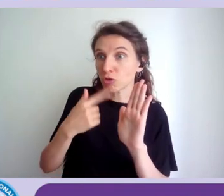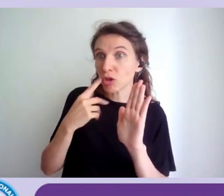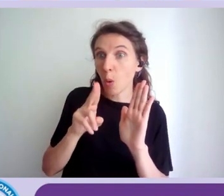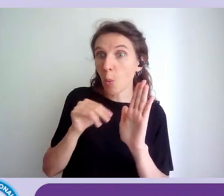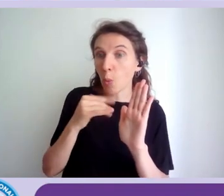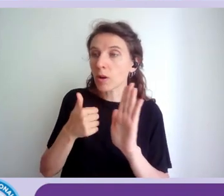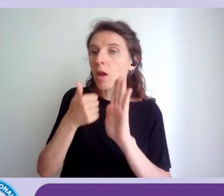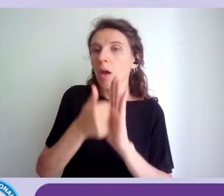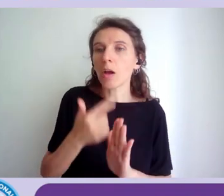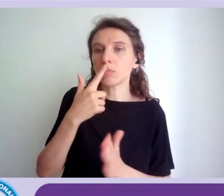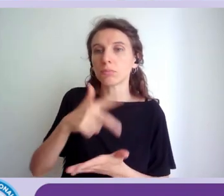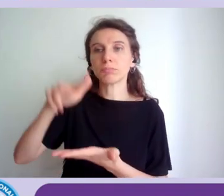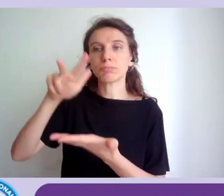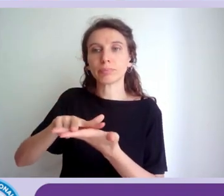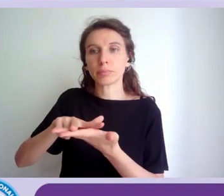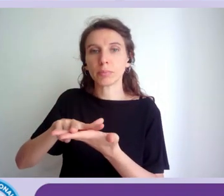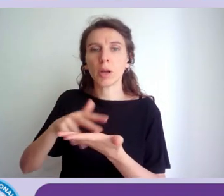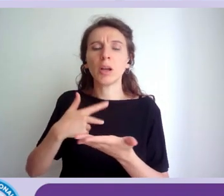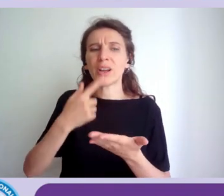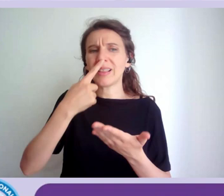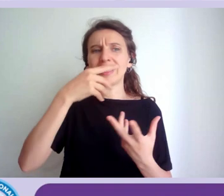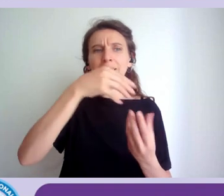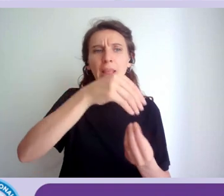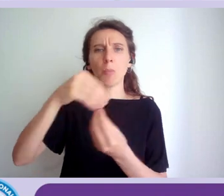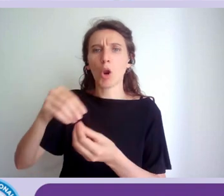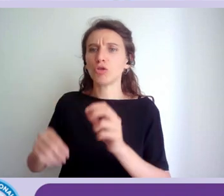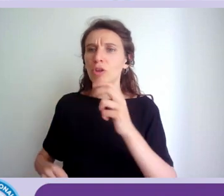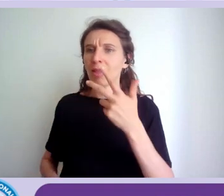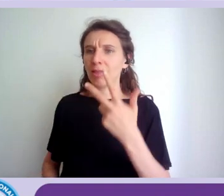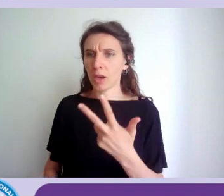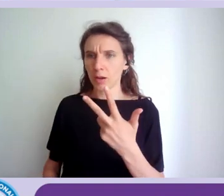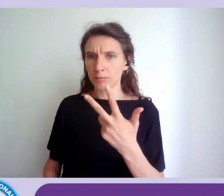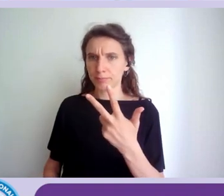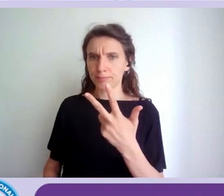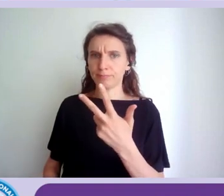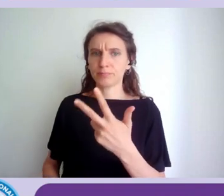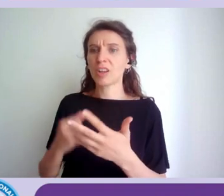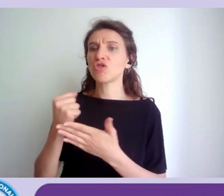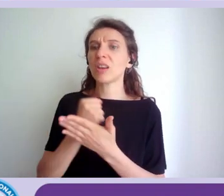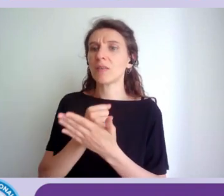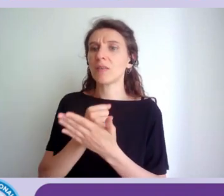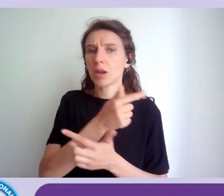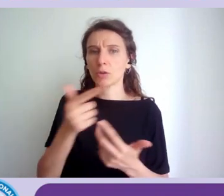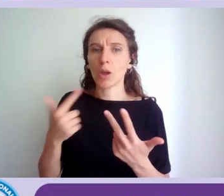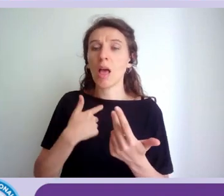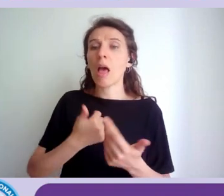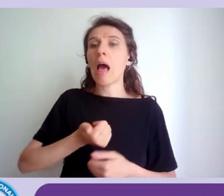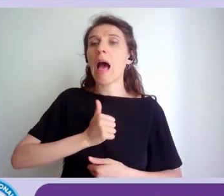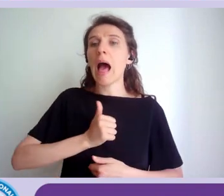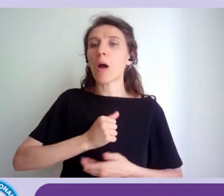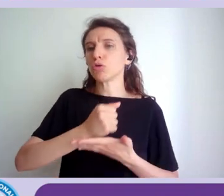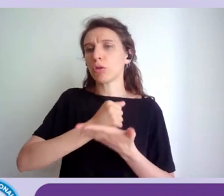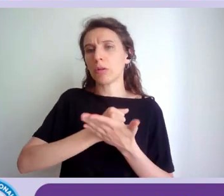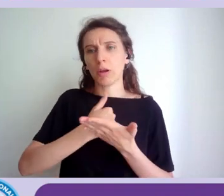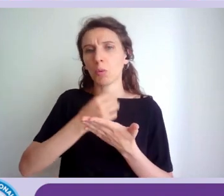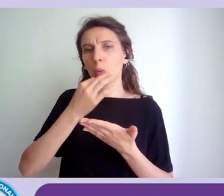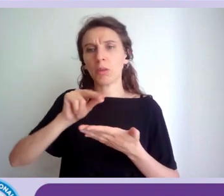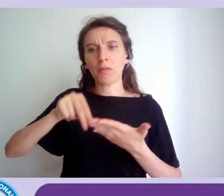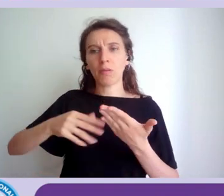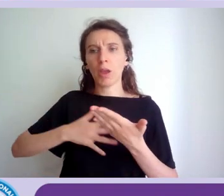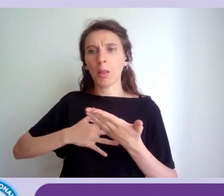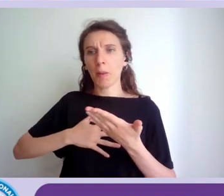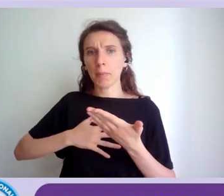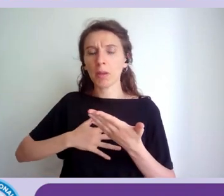troppo in dettaglio ci sono tre tipologie di certificazione l'autocertificazione io nella mia firma